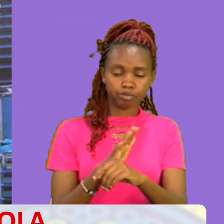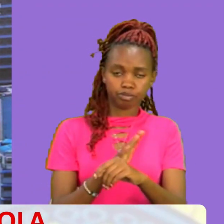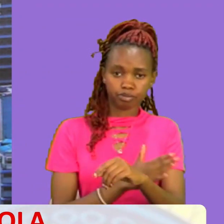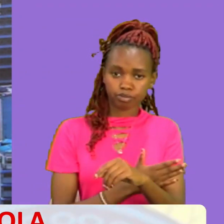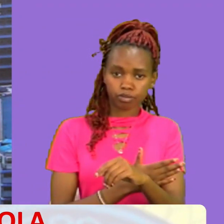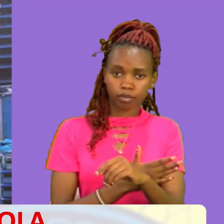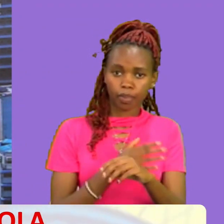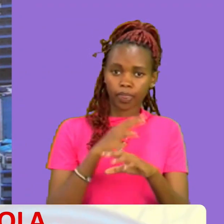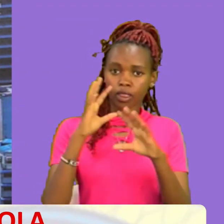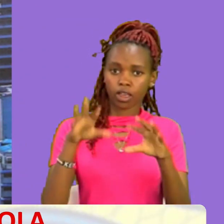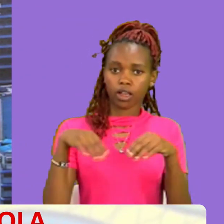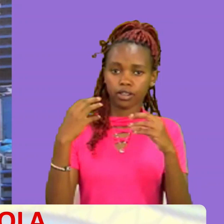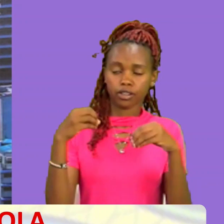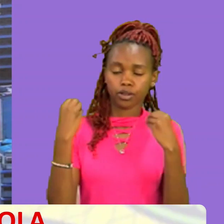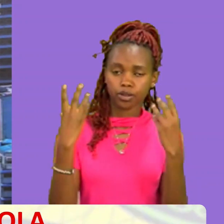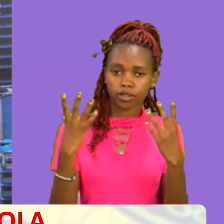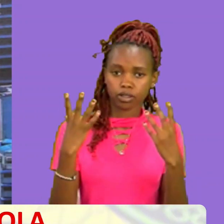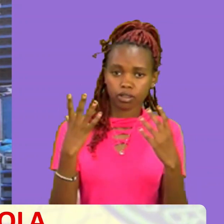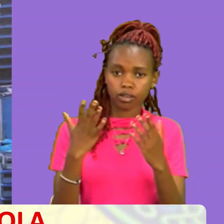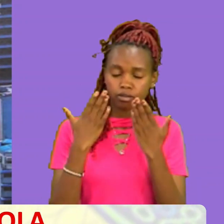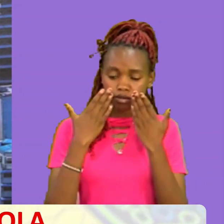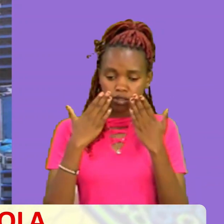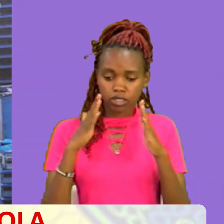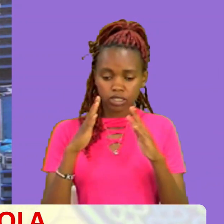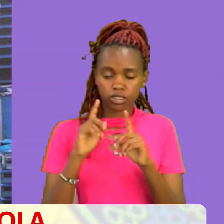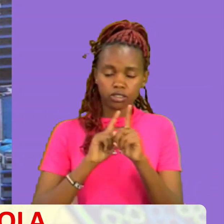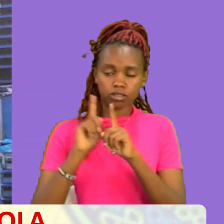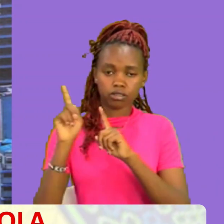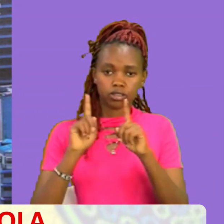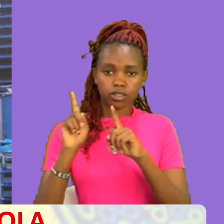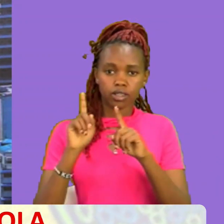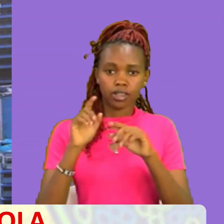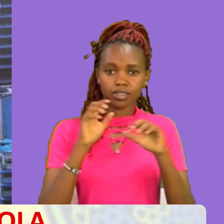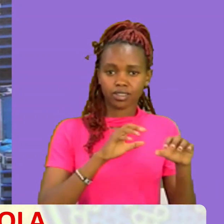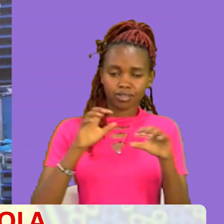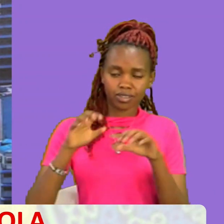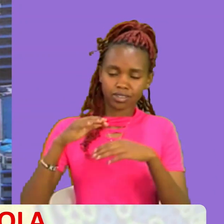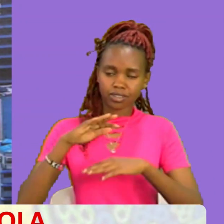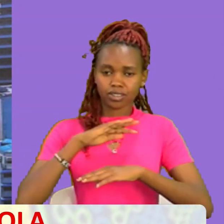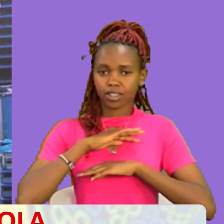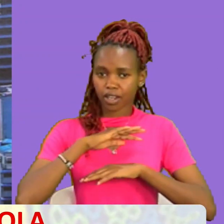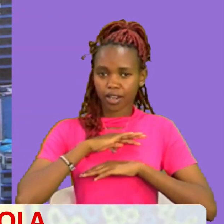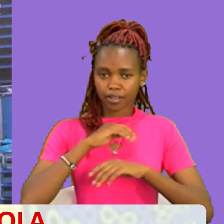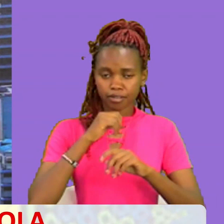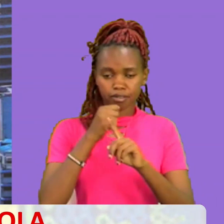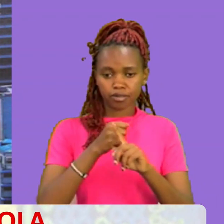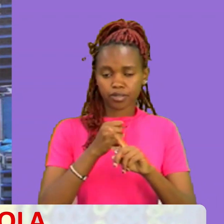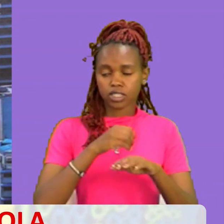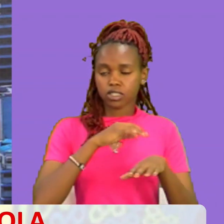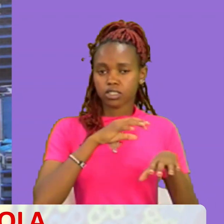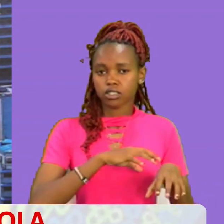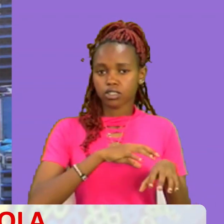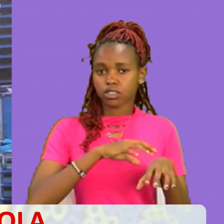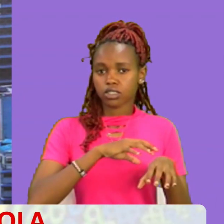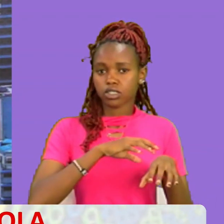Kwamba Haleluya Ozana Tumimaliza safari Tumepambana ya kutosha Tumepigana ya kutosha Sato na kutana mbinguni